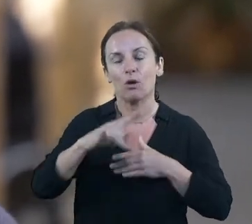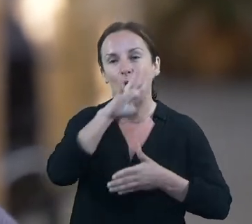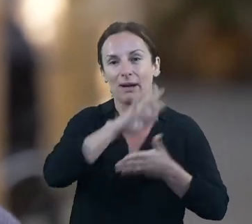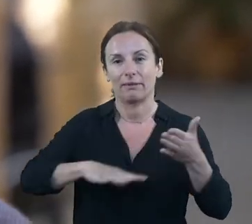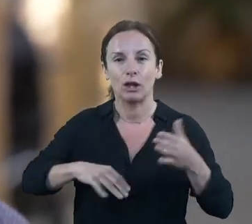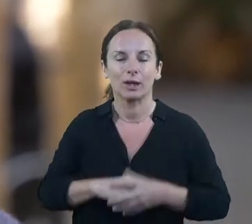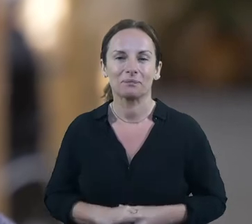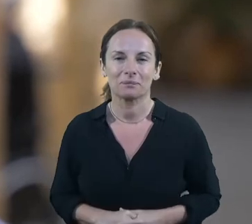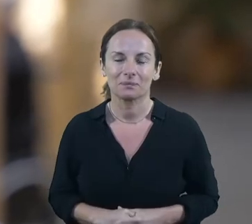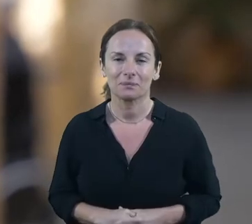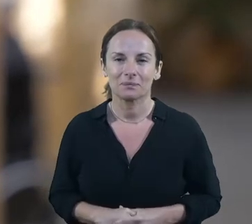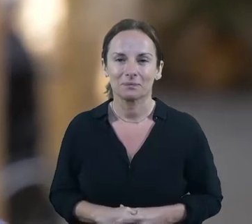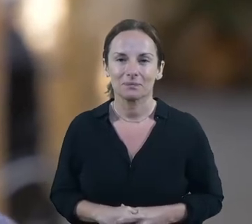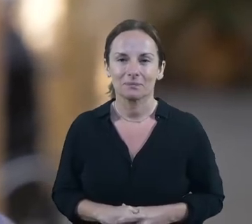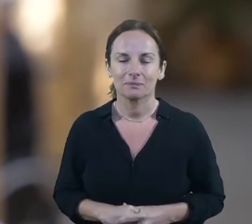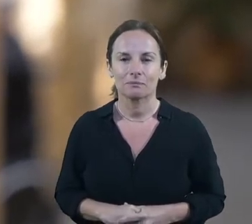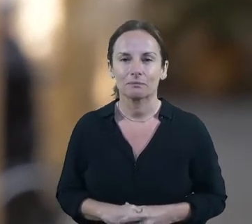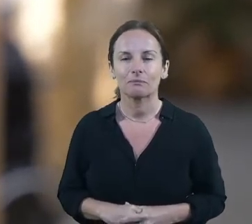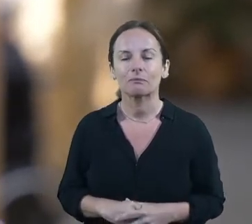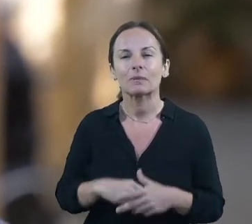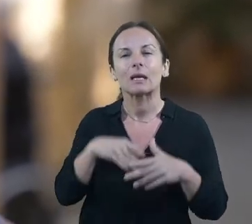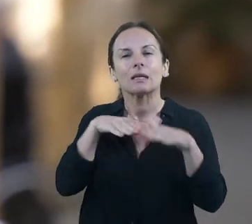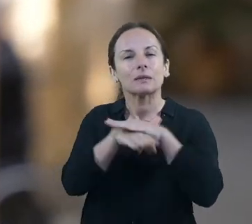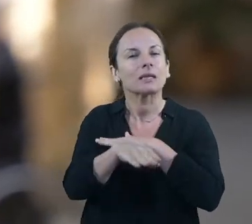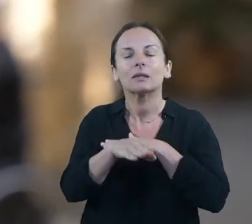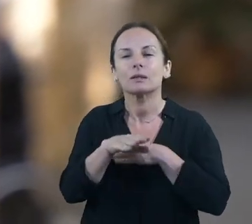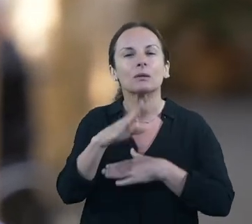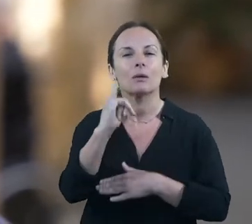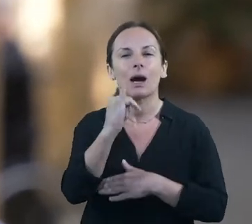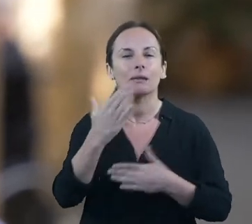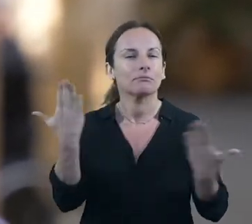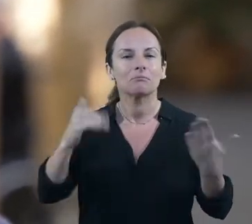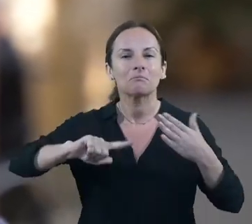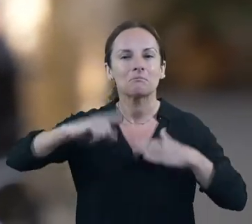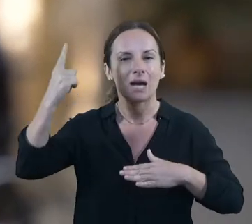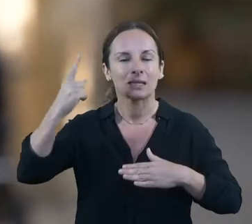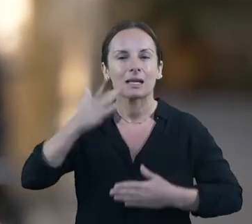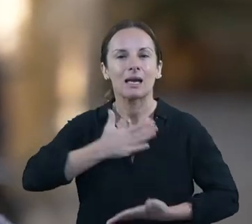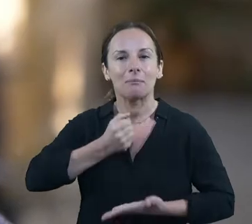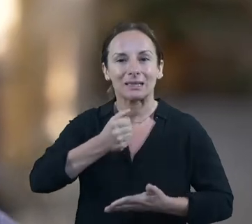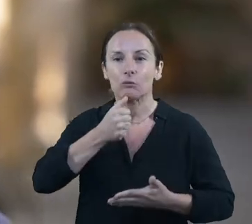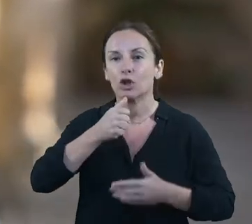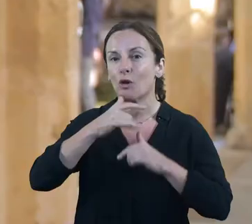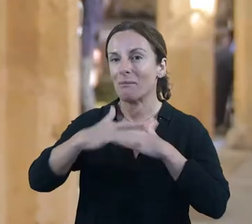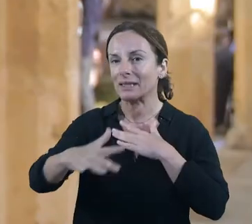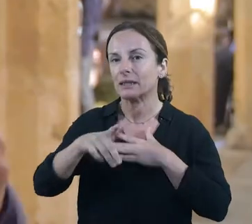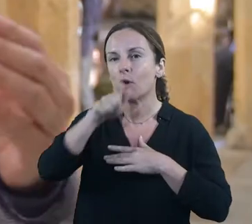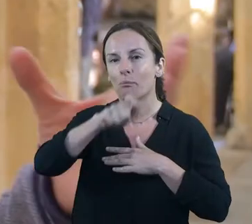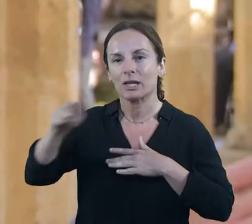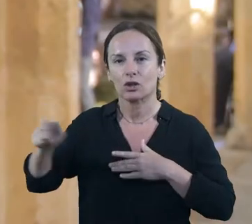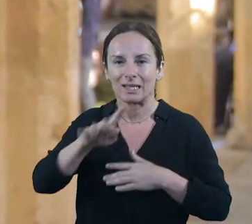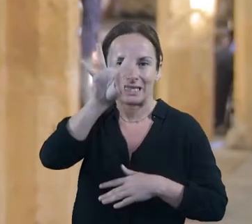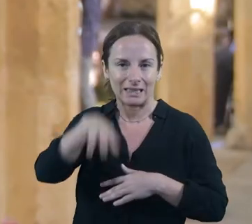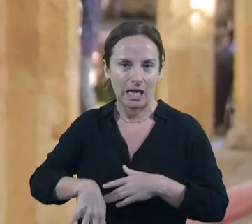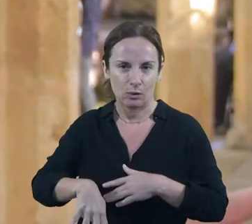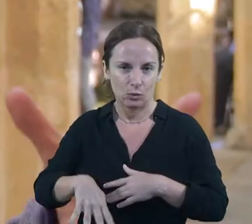Sobretot, conserva patrimoni marítim de la gent de Catalunya. És a un tipus de patrimoni de gent de mar. No és un